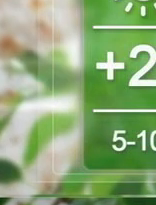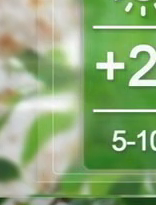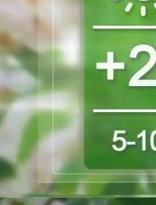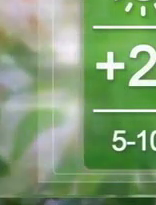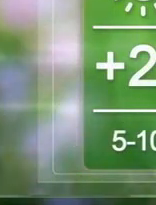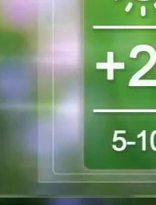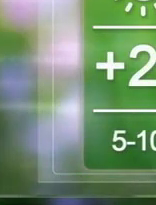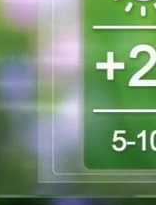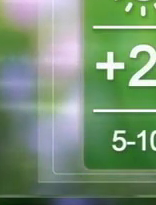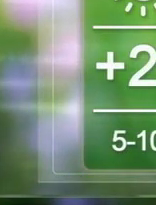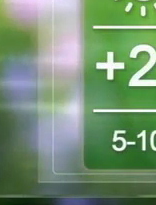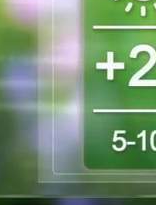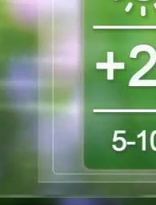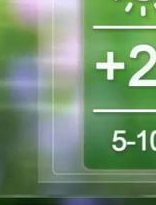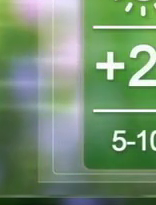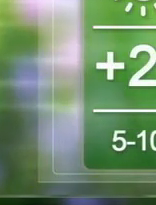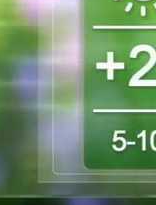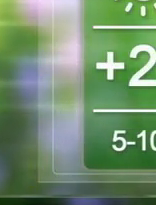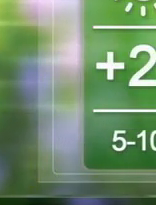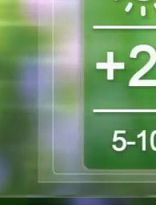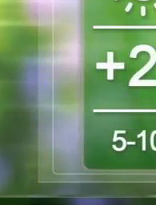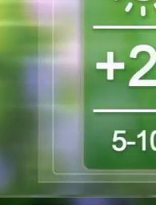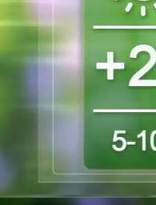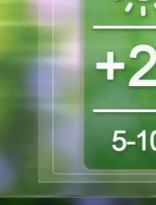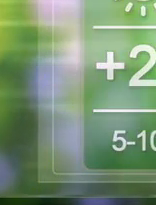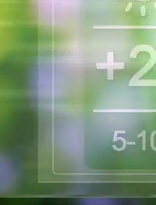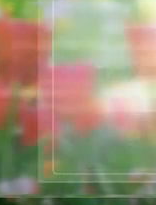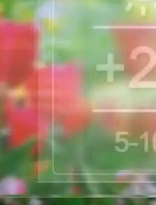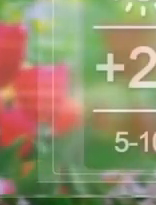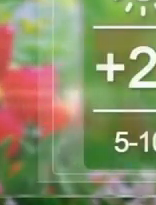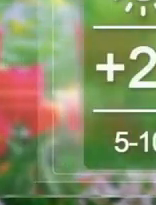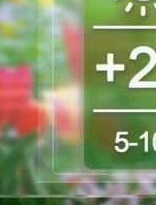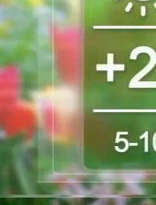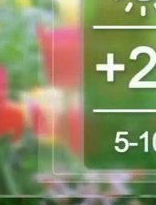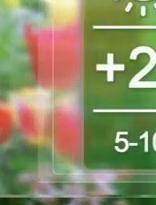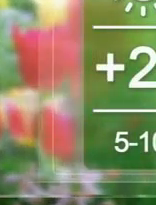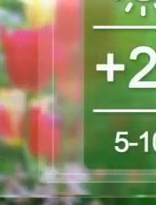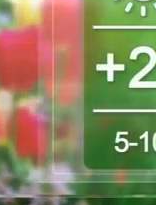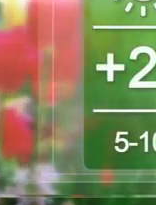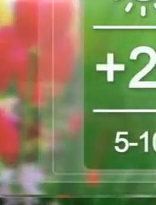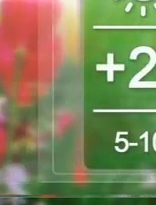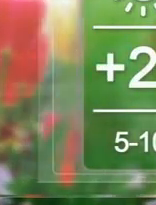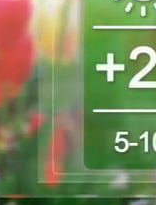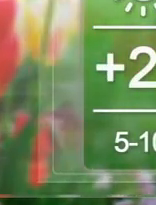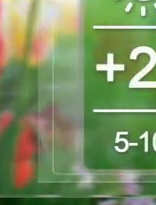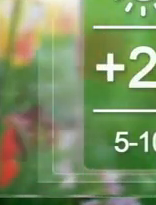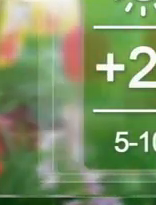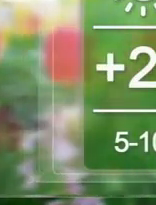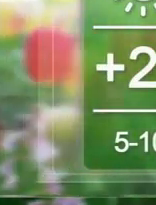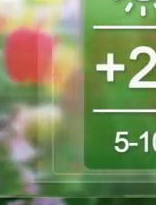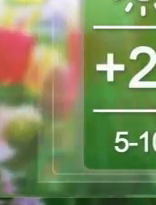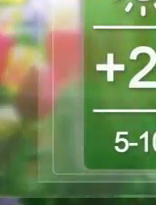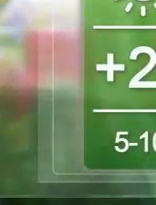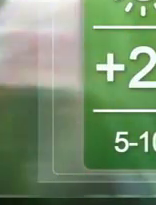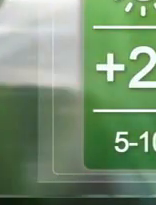повітря в області вночі 8-13, в день 23-28 градусів, вища нуля. У Хмельницькому повітря вночі прогріється до 10-12,